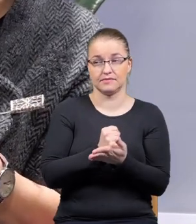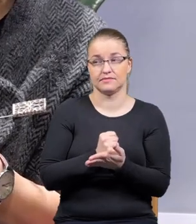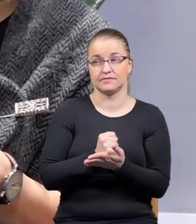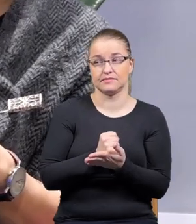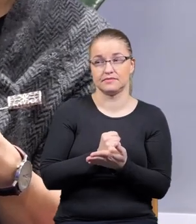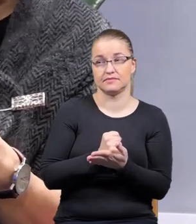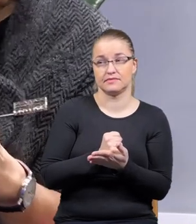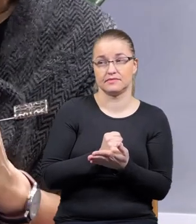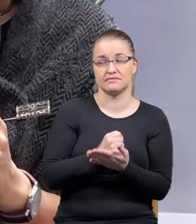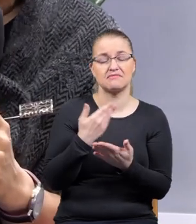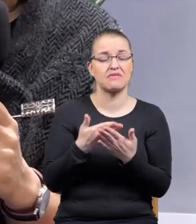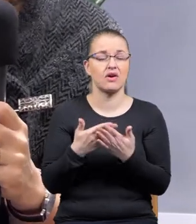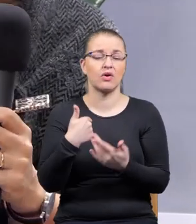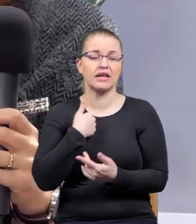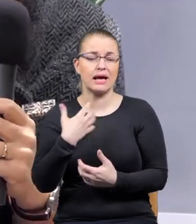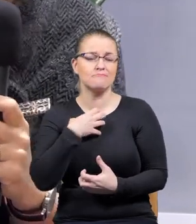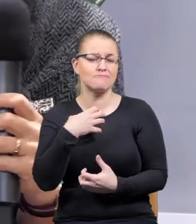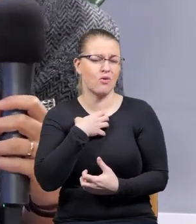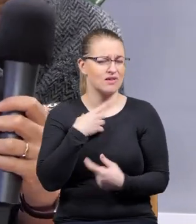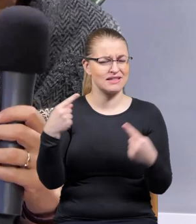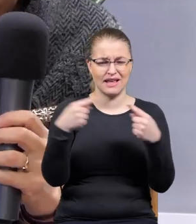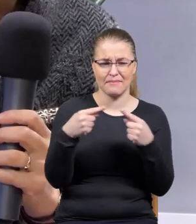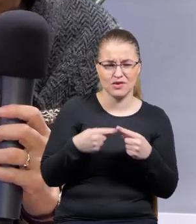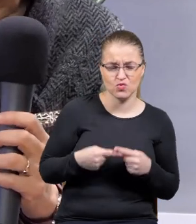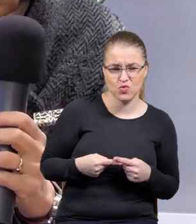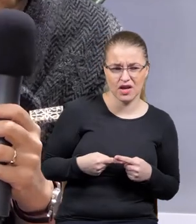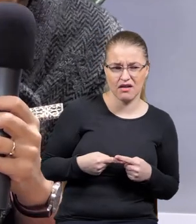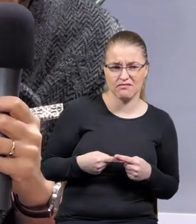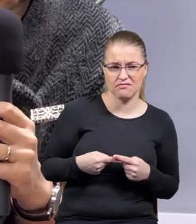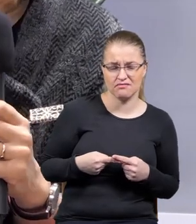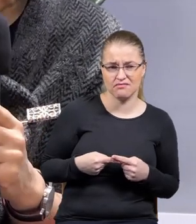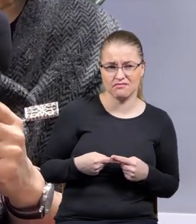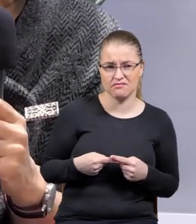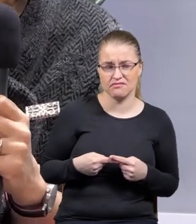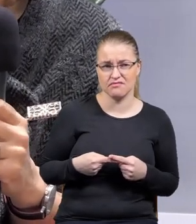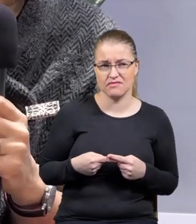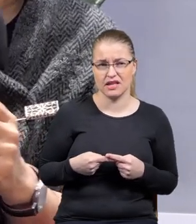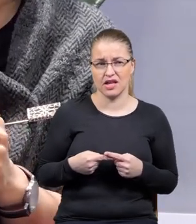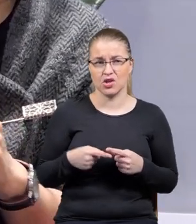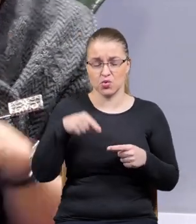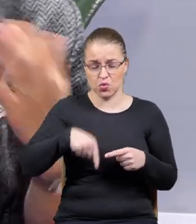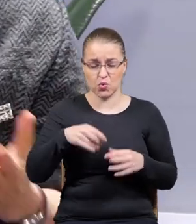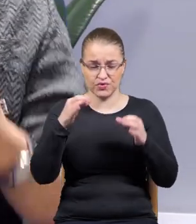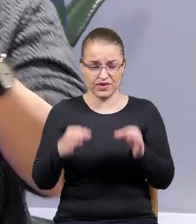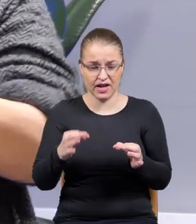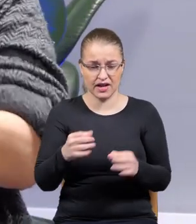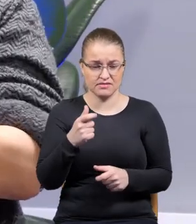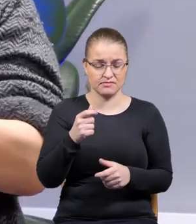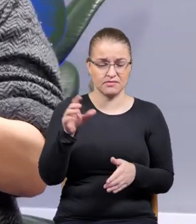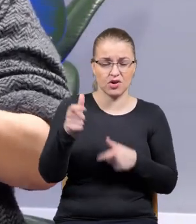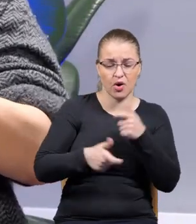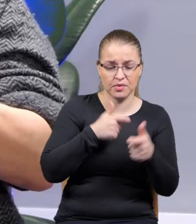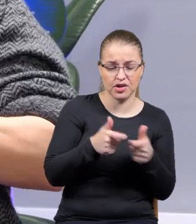Właśnie dlatego mnie tak boli i tak mi nie pasuje to jakby wchodzenie w buty tu i teraz, bo tu i teraz